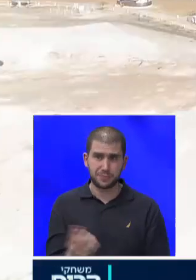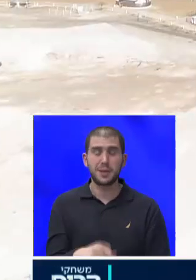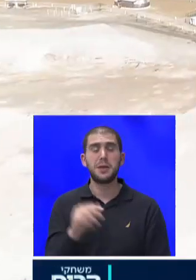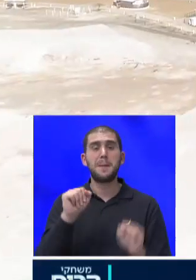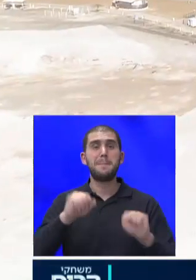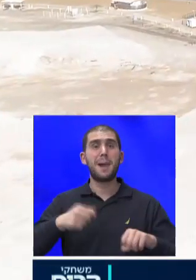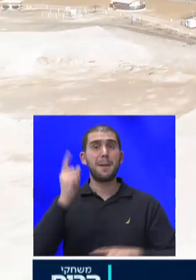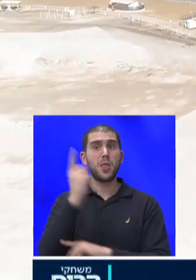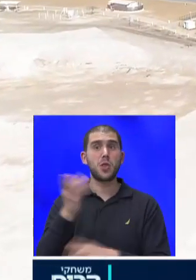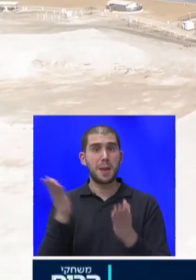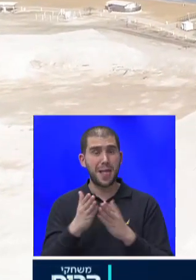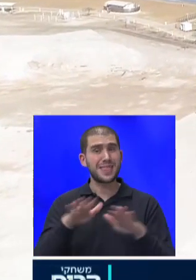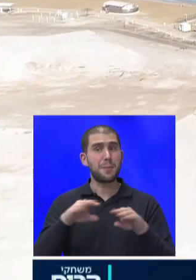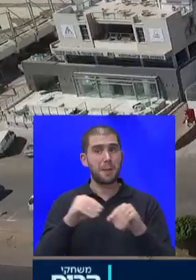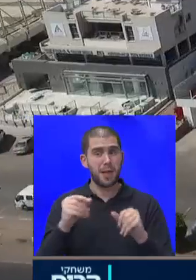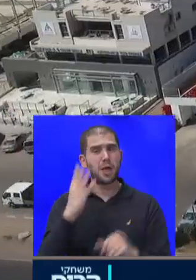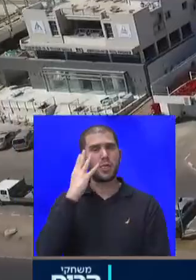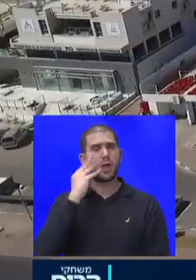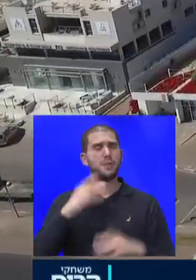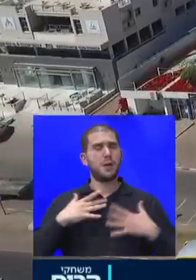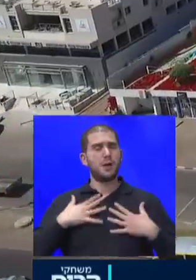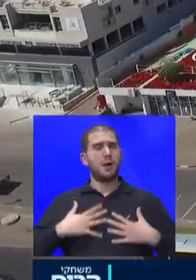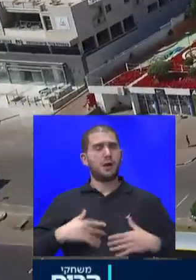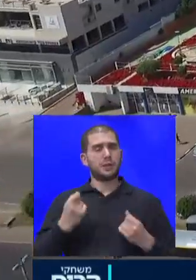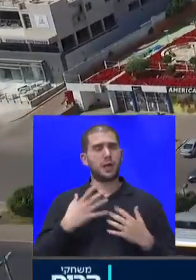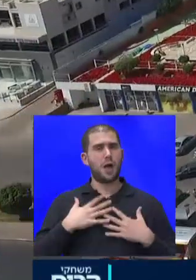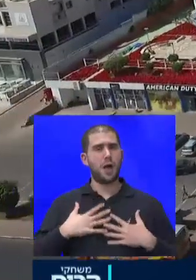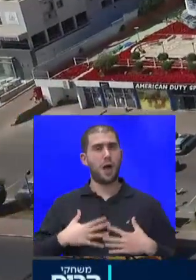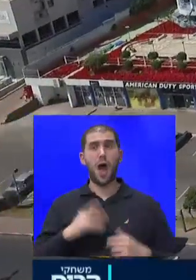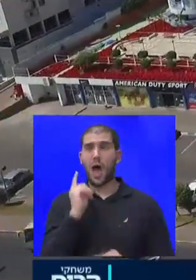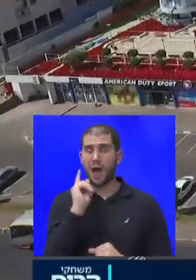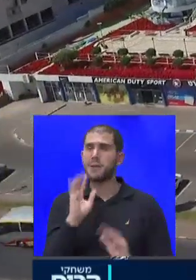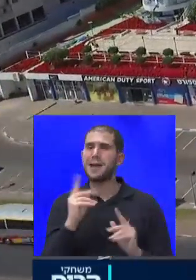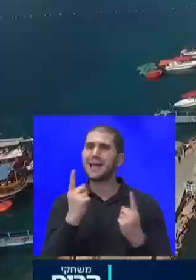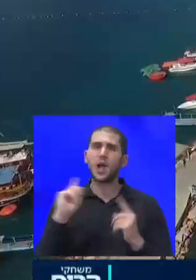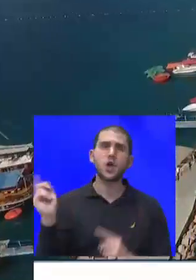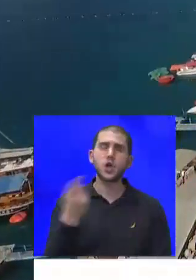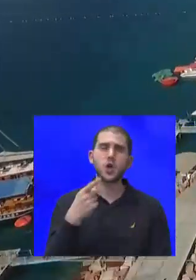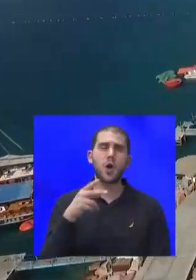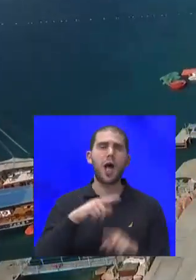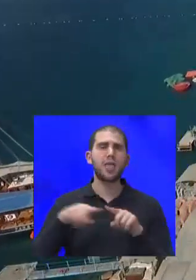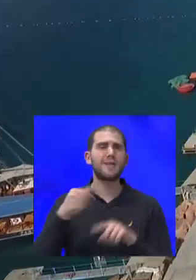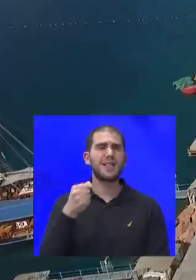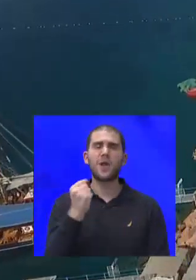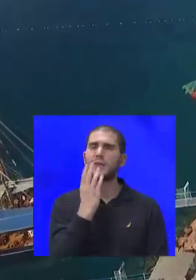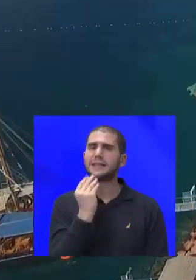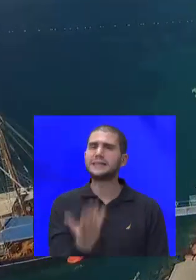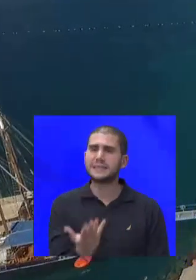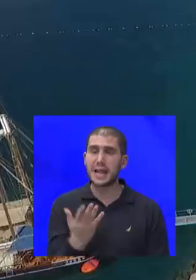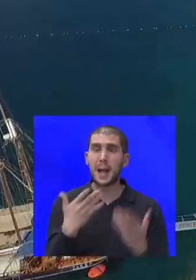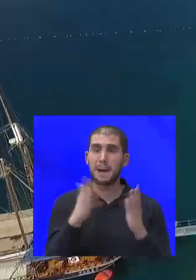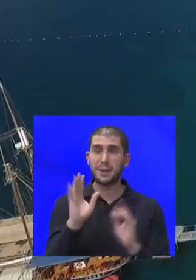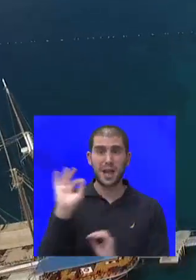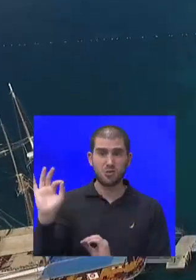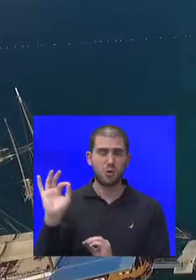המלח נהנים עכשיו מקצת הקלה, אבל מה יהיה עם כל יתר ענף התיירות הישראלי? הפתיחה שלו עוד לא נראית